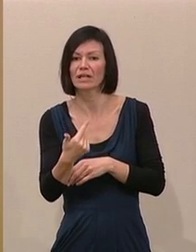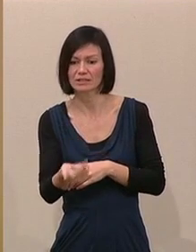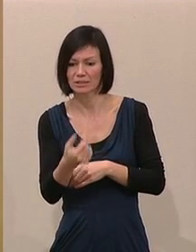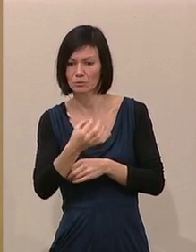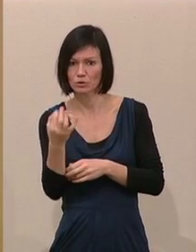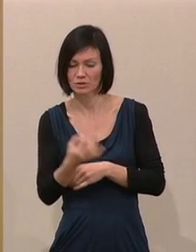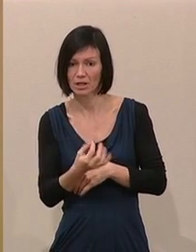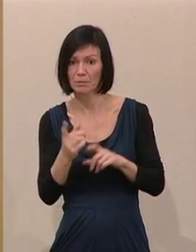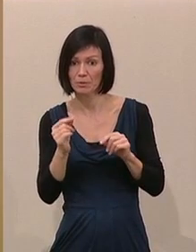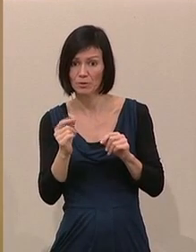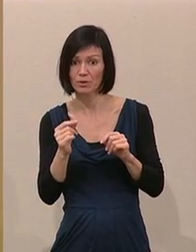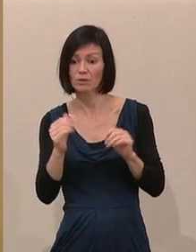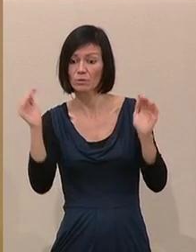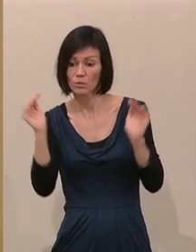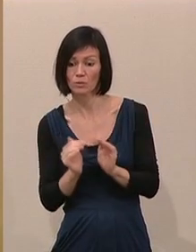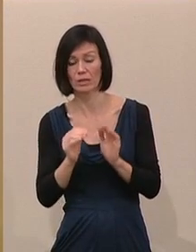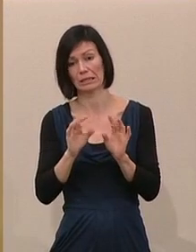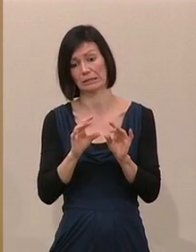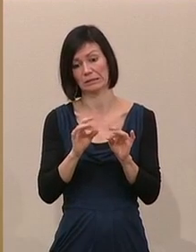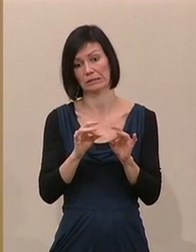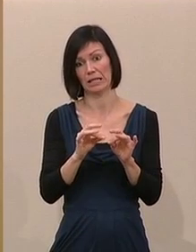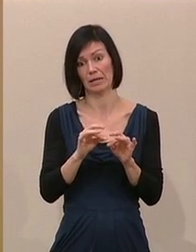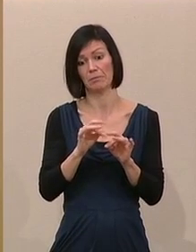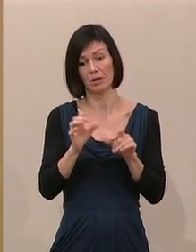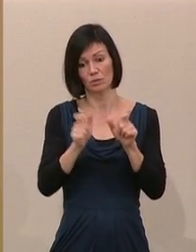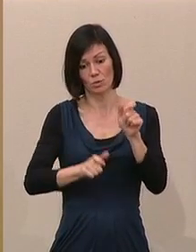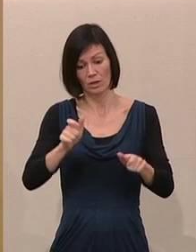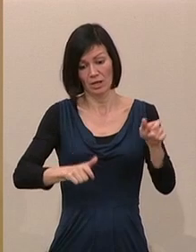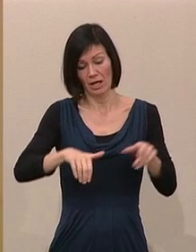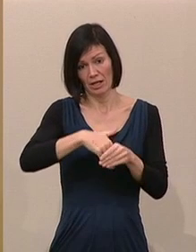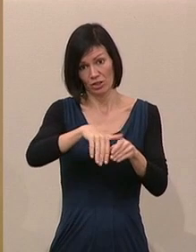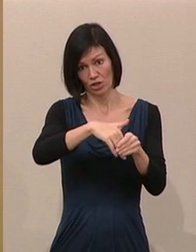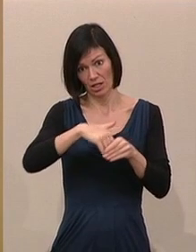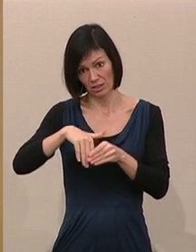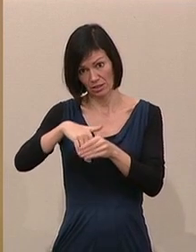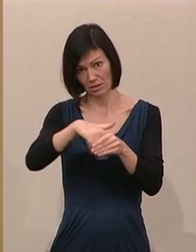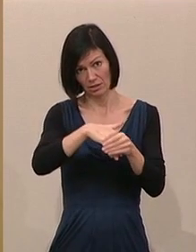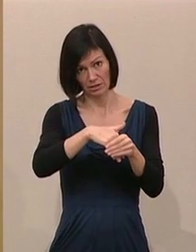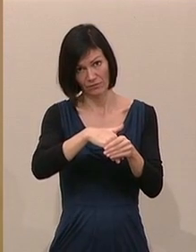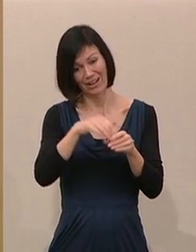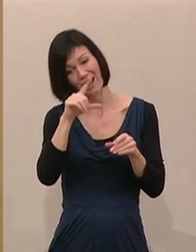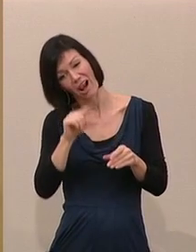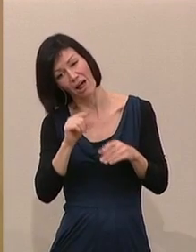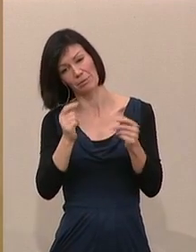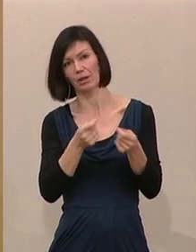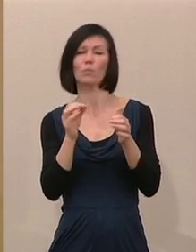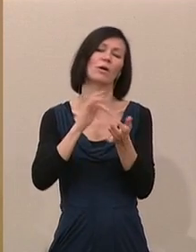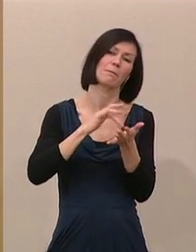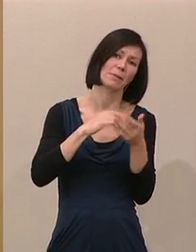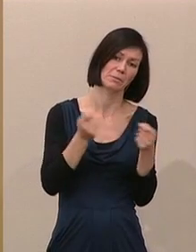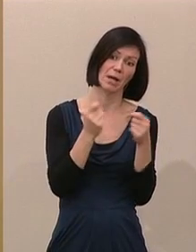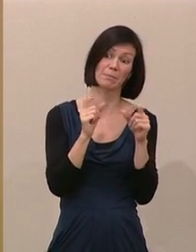beschäftigen weniger als zehn Mitarbeiter. Für diese Klein- und Mittelbetriebe wäre dieser